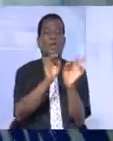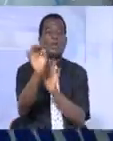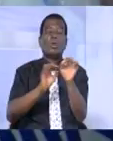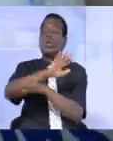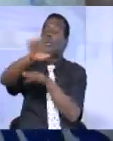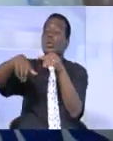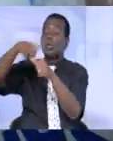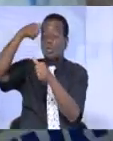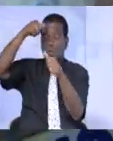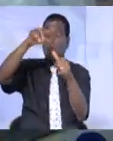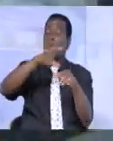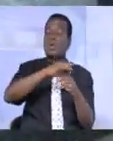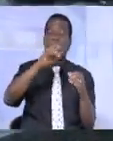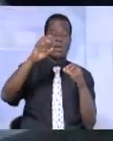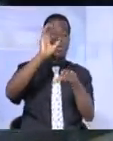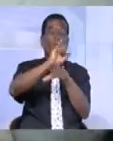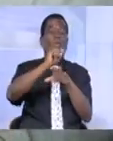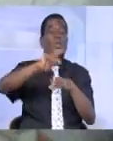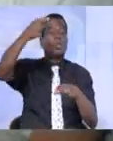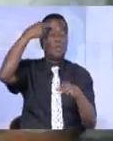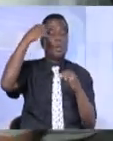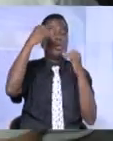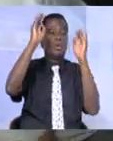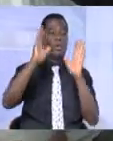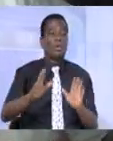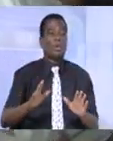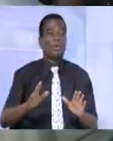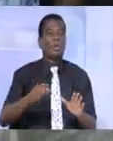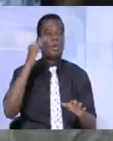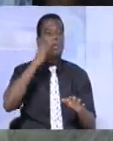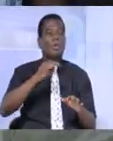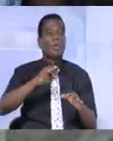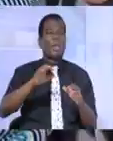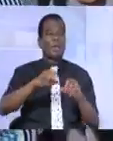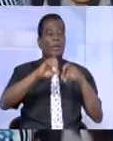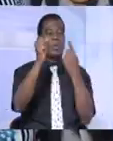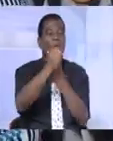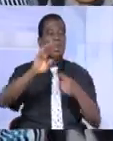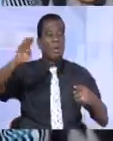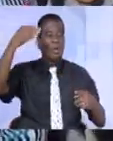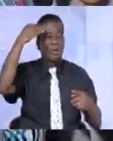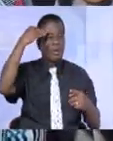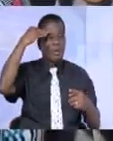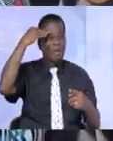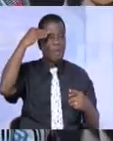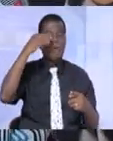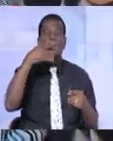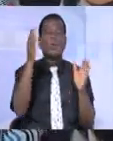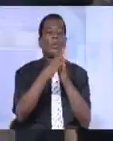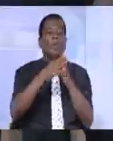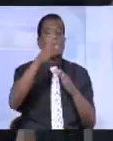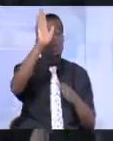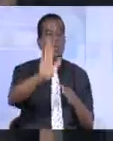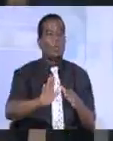toute la reconnaissance de l'état de Côte d'Ivoire au gouvernement français. Profitant de l'occasion, la ministre Raymond Goudou-Kofi a félicité et